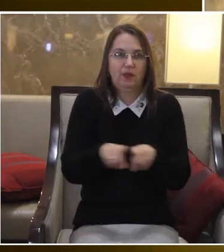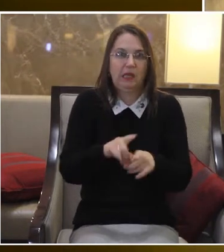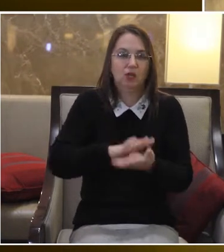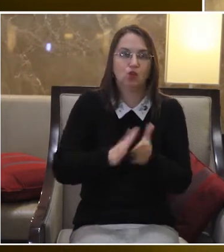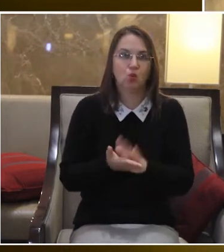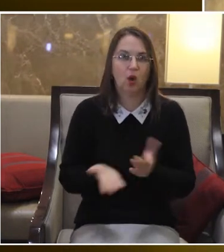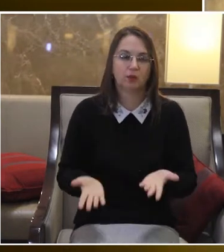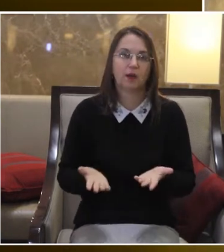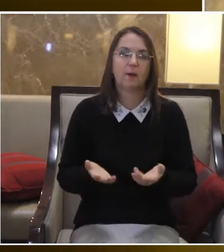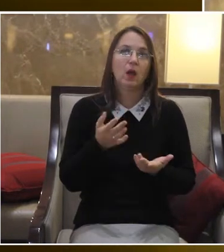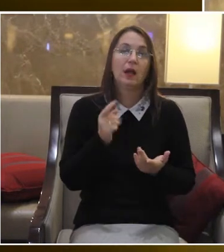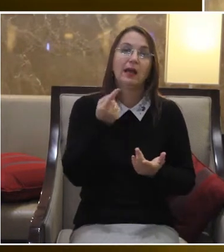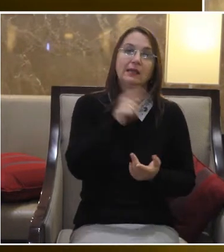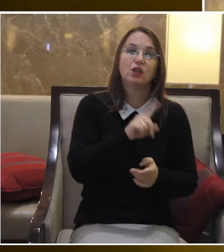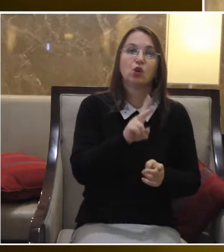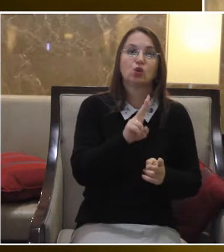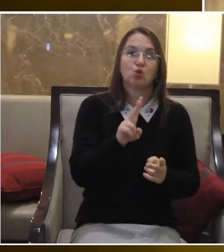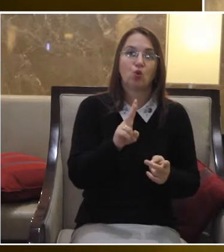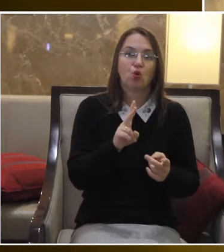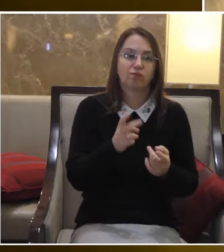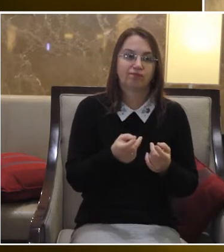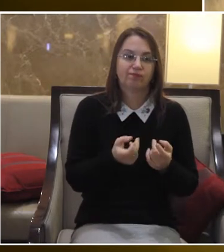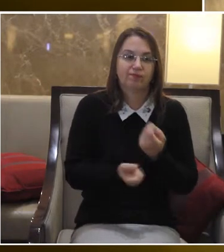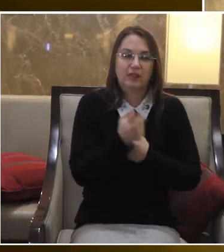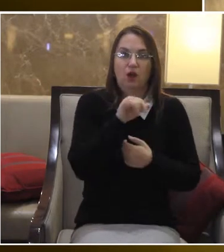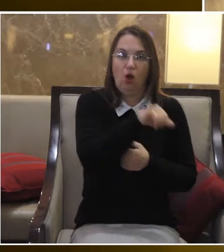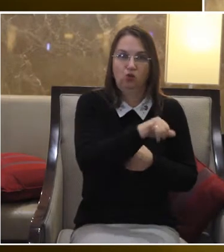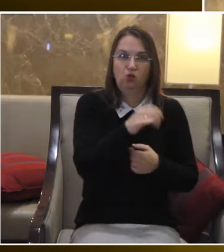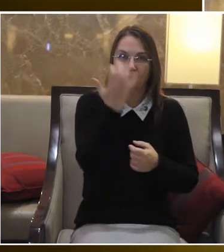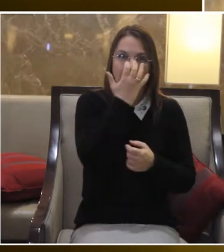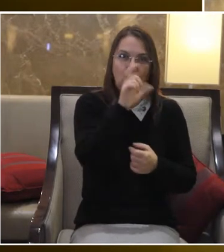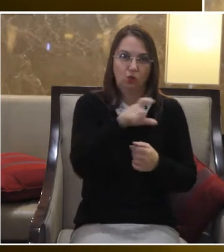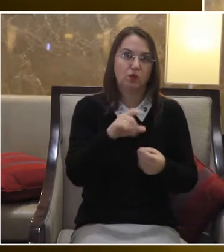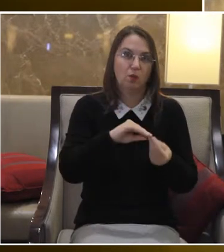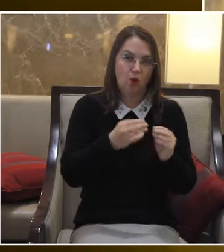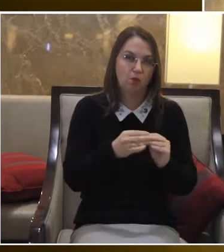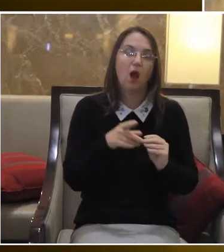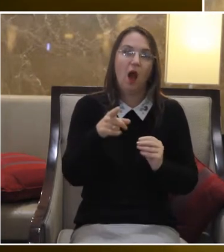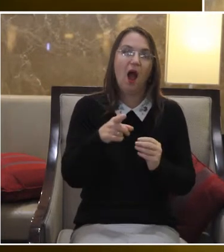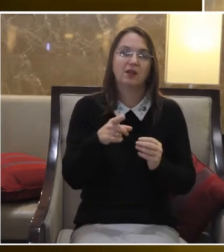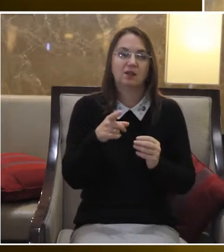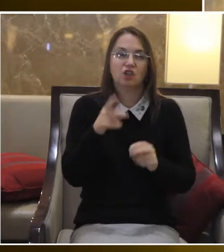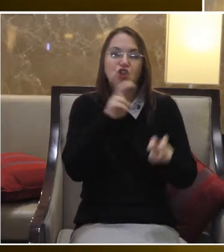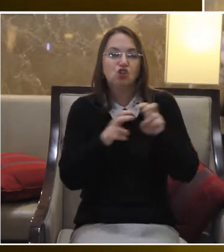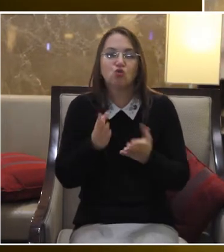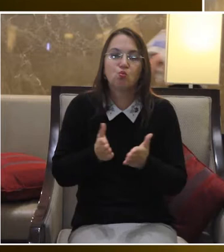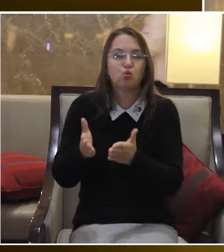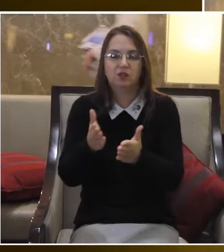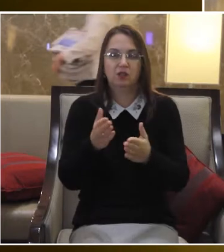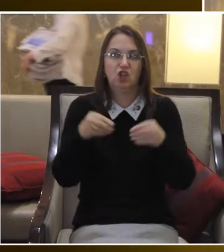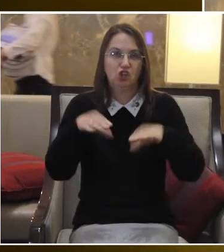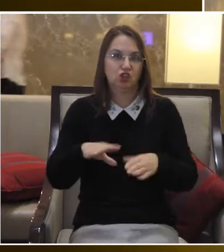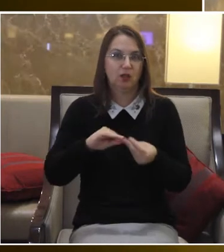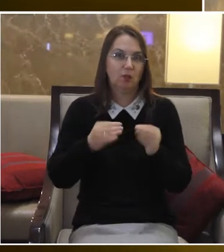Ті, хто стикається з якимись проблемами, вони вже виходять з ситуації І, знову таки, залежать від